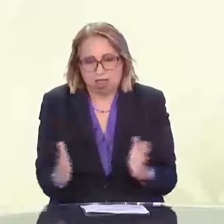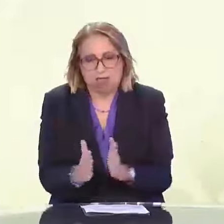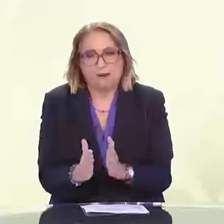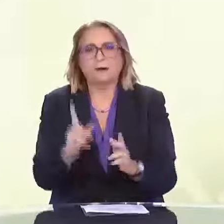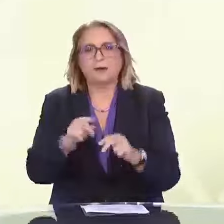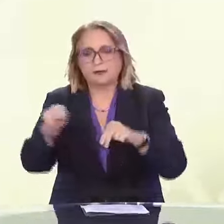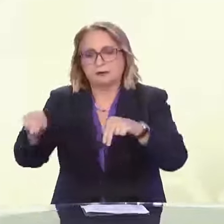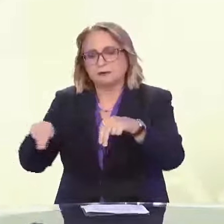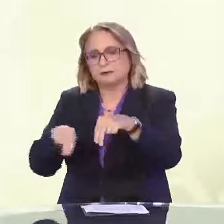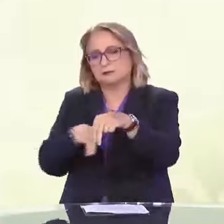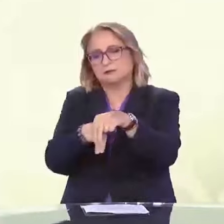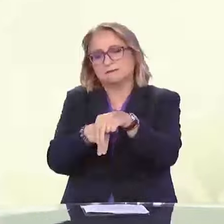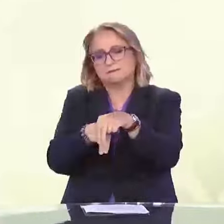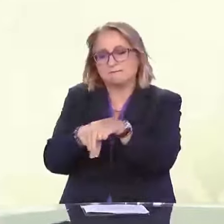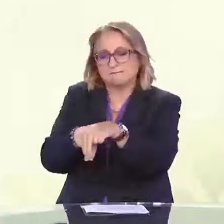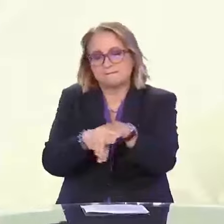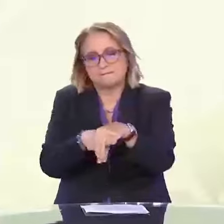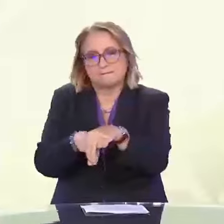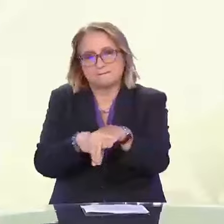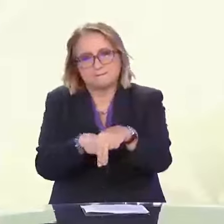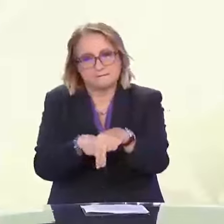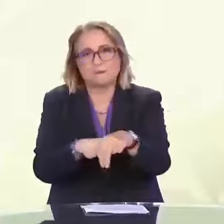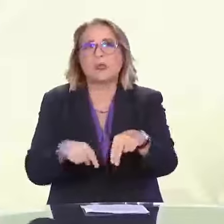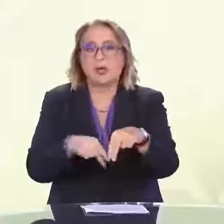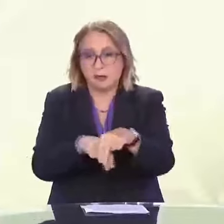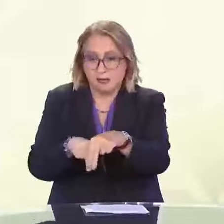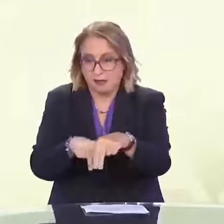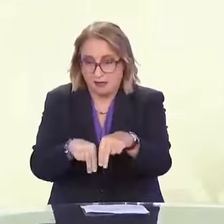έτσι ακριβώς επαναφέρεις το χέρι σου και εγώ ρίχομαι ξανά δίπλα σου.